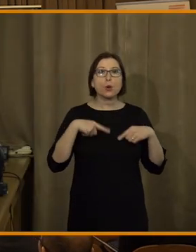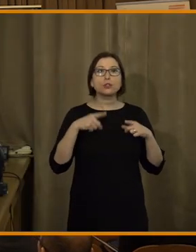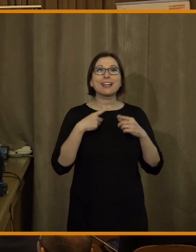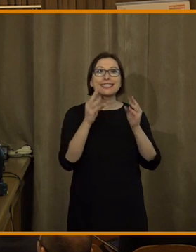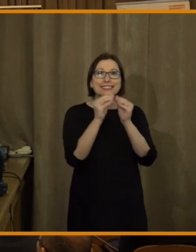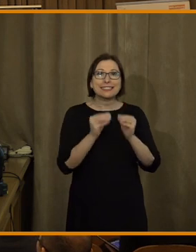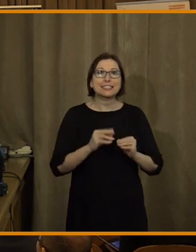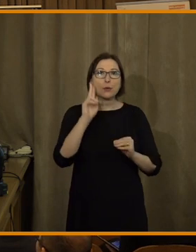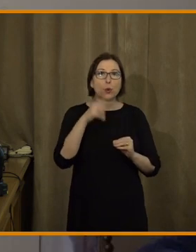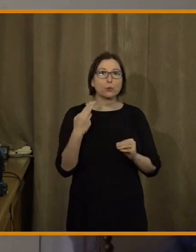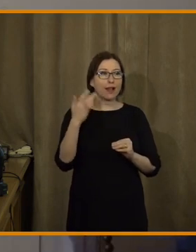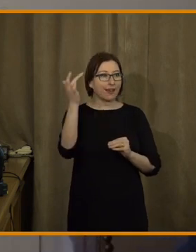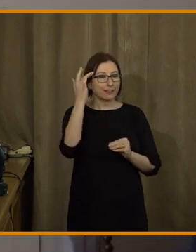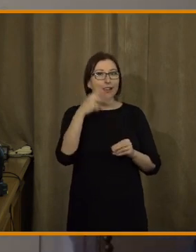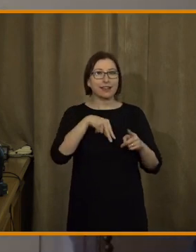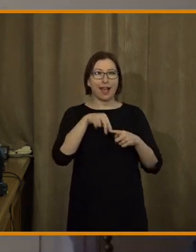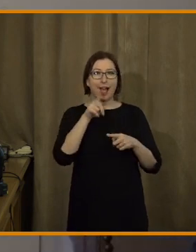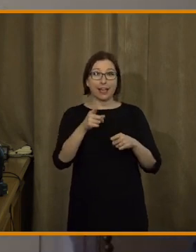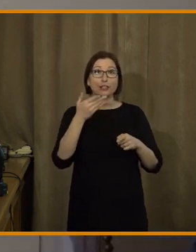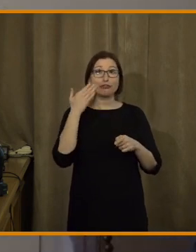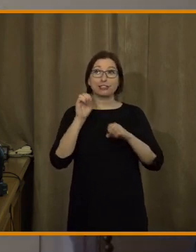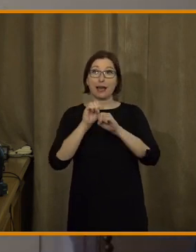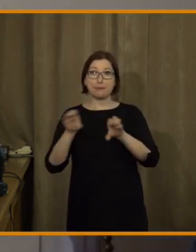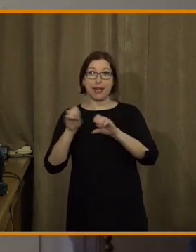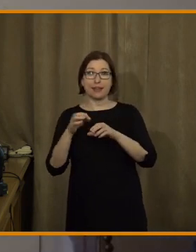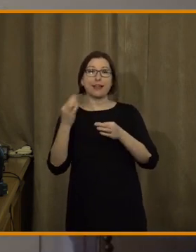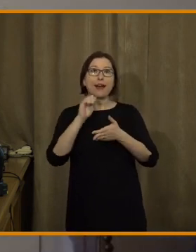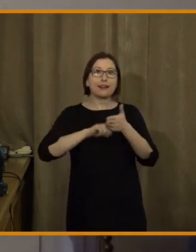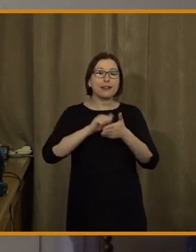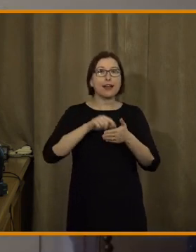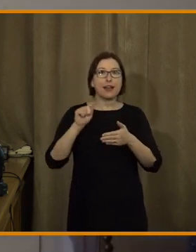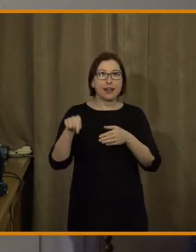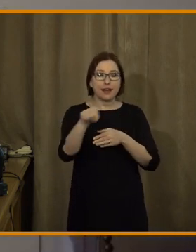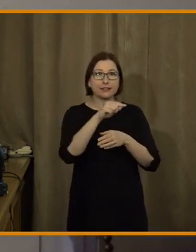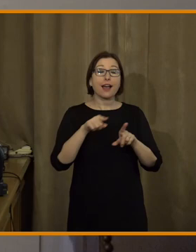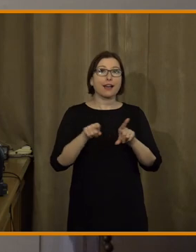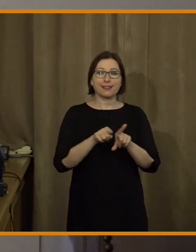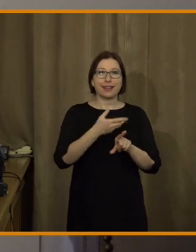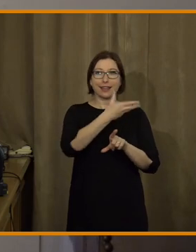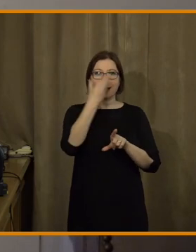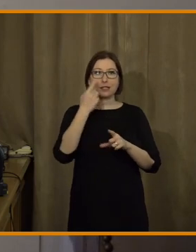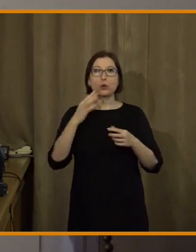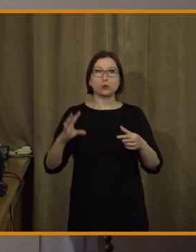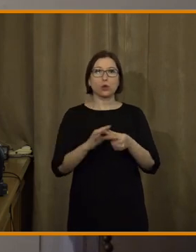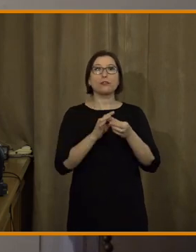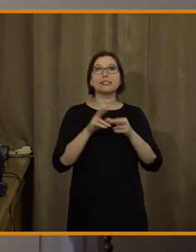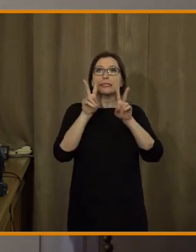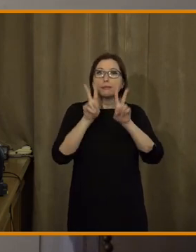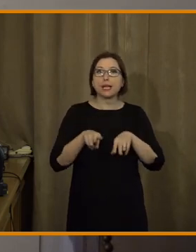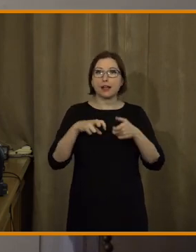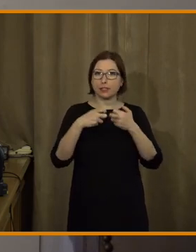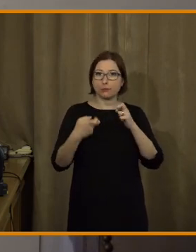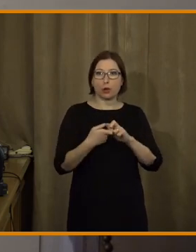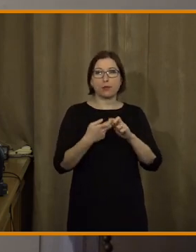systému umělé inteligence v českých médiích, v redakcích, ale také nezapomeneme ani na právní aspekty,